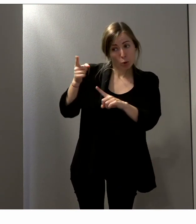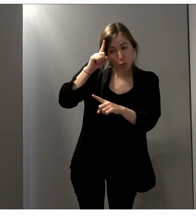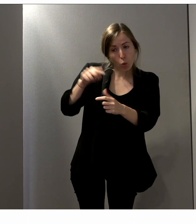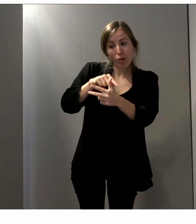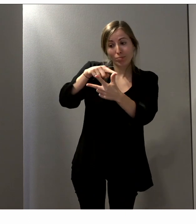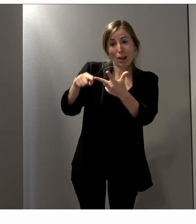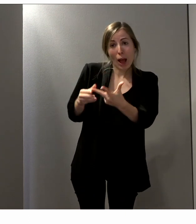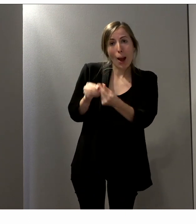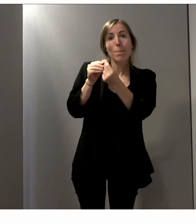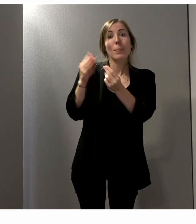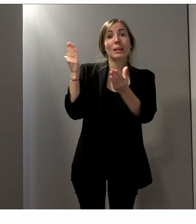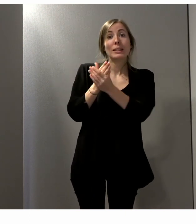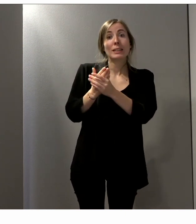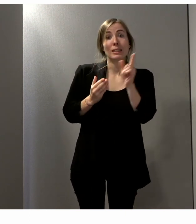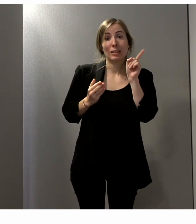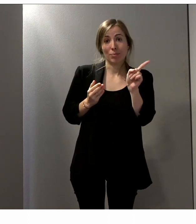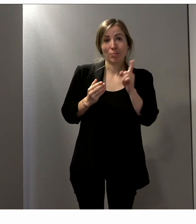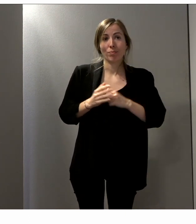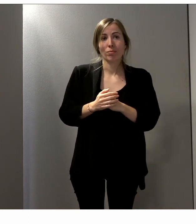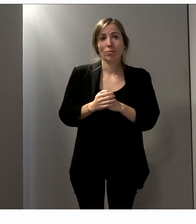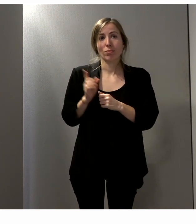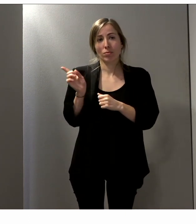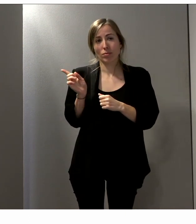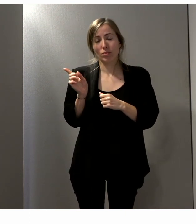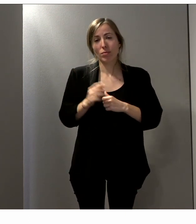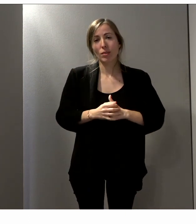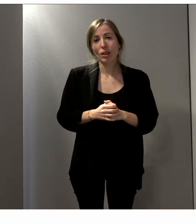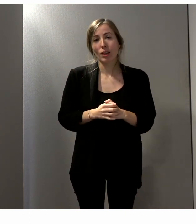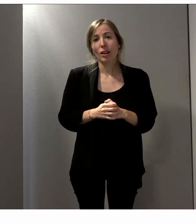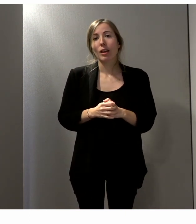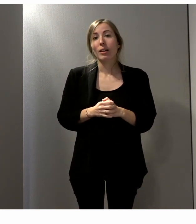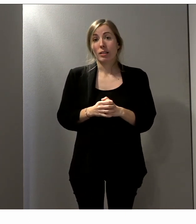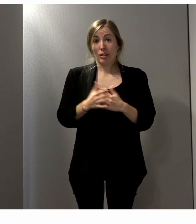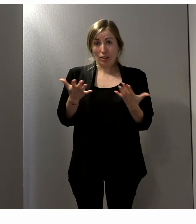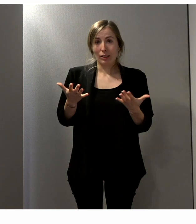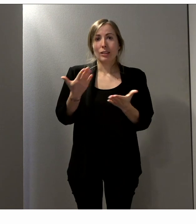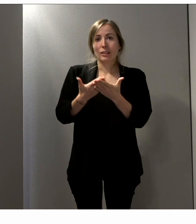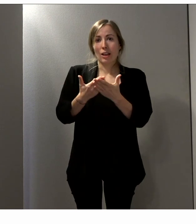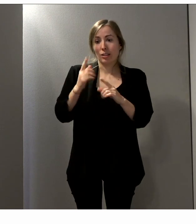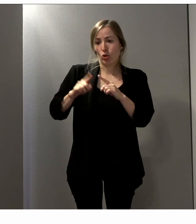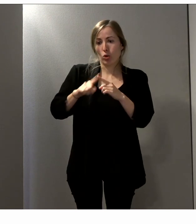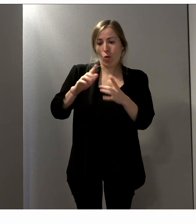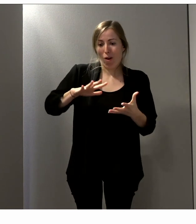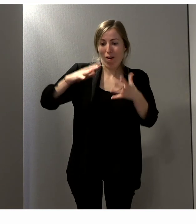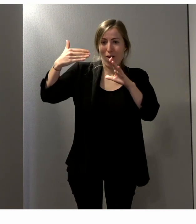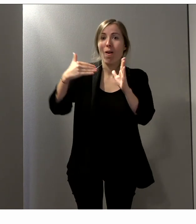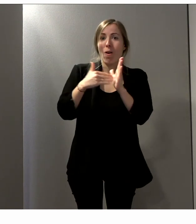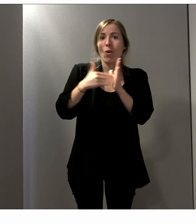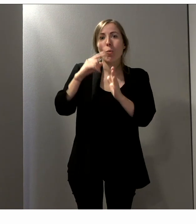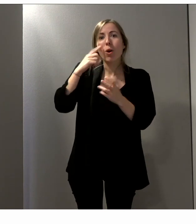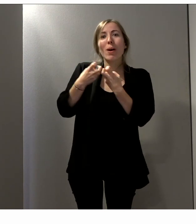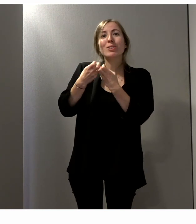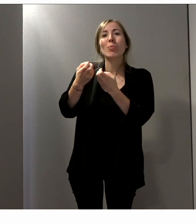qu'il faut encore améliorer parce qu voit notamment la décision récente de la Cour européenne des droits de l'homme